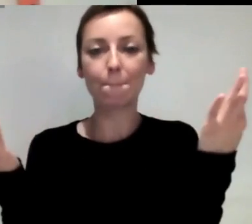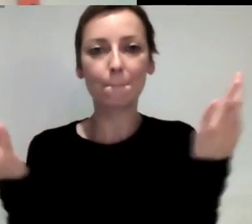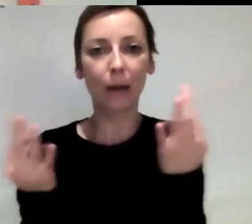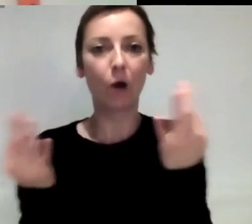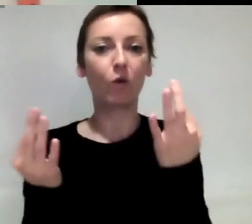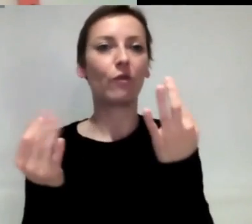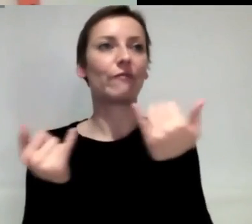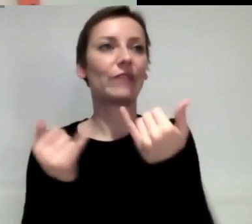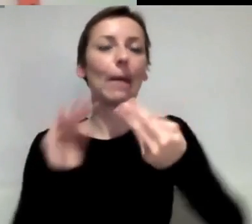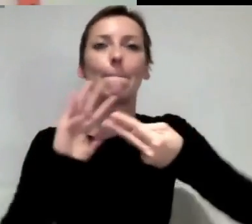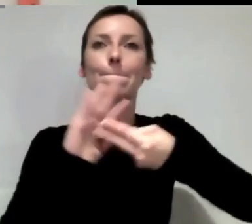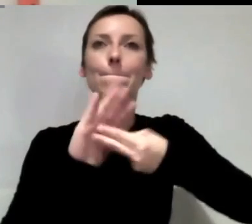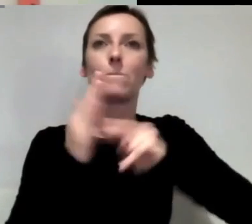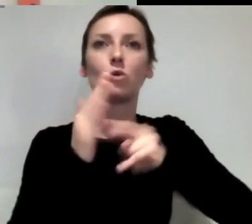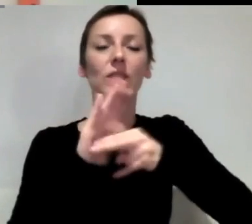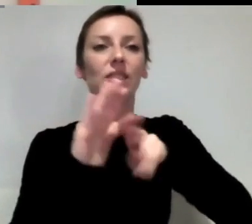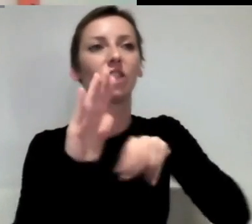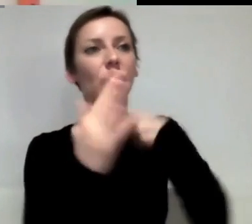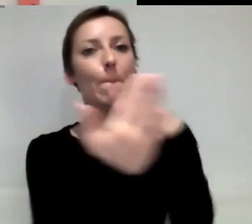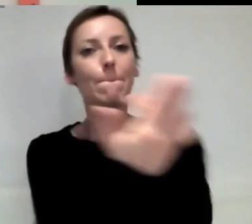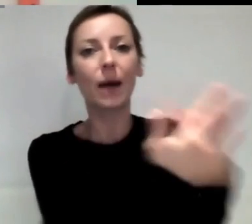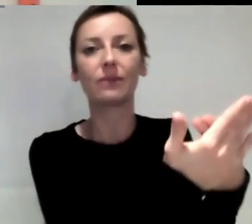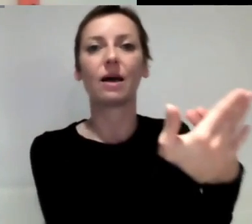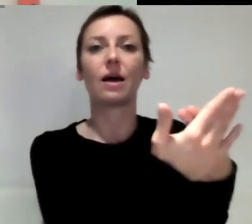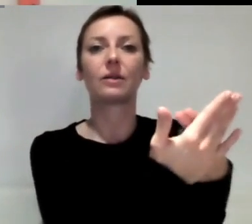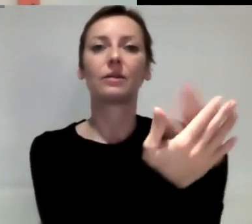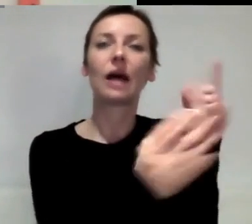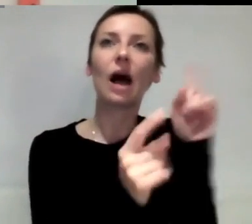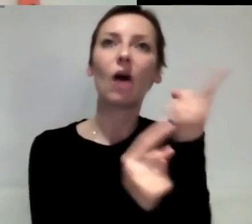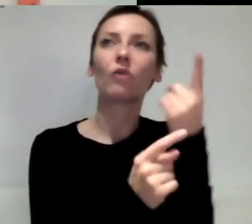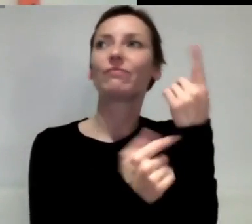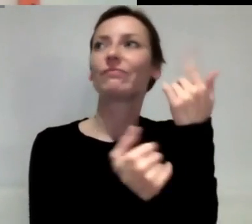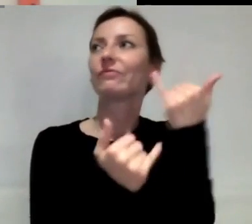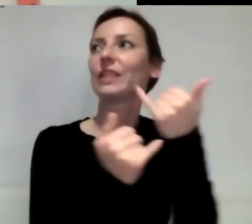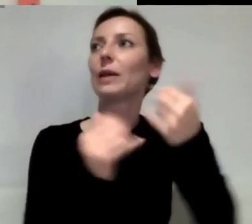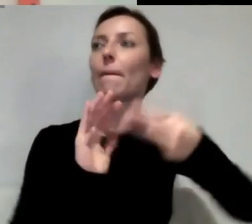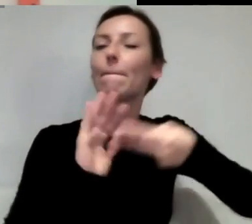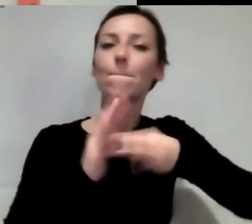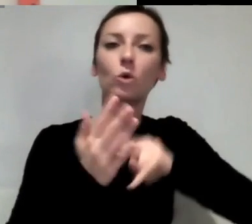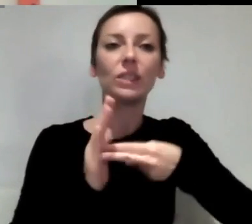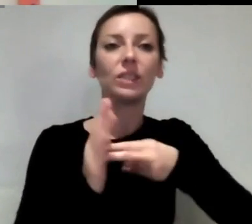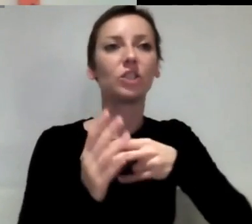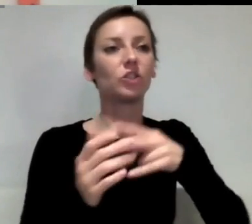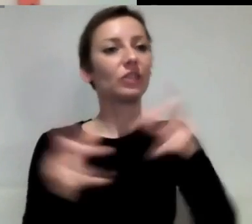politisches und gesellschaftliches Interesse an diesem BürgerInnenrat geht.